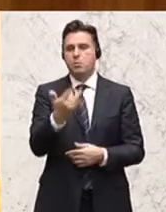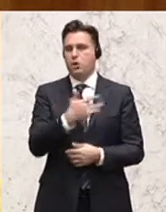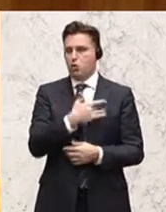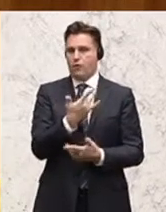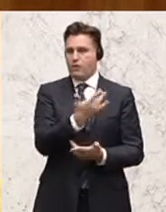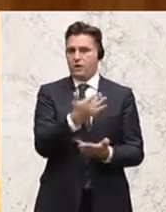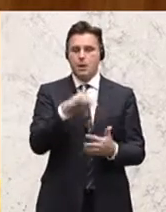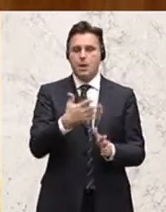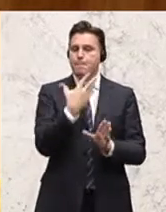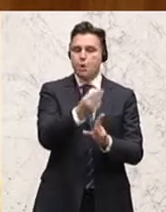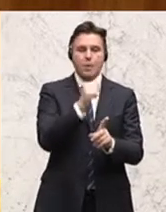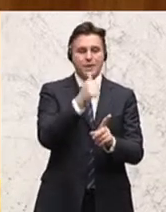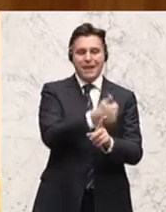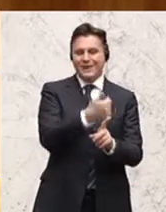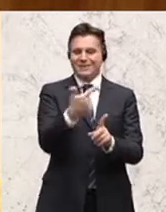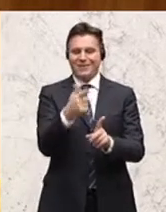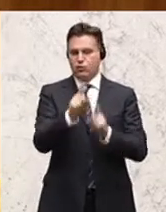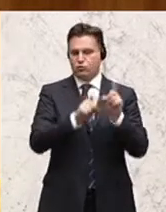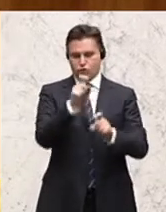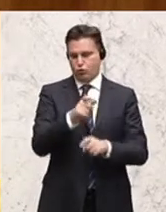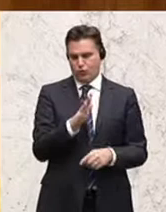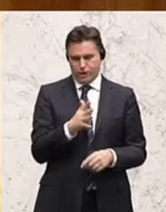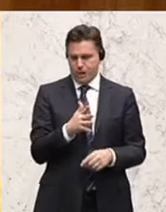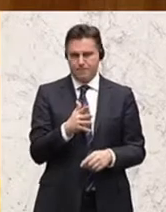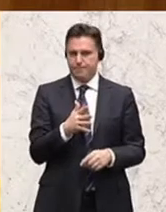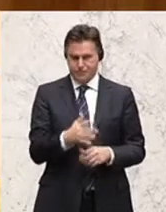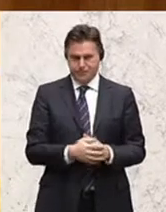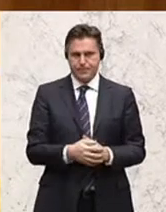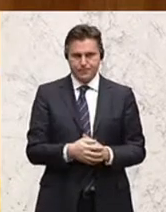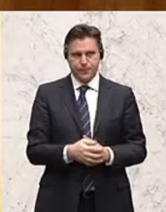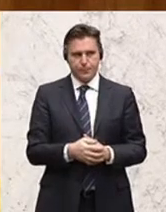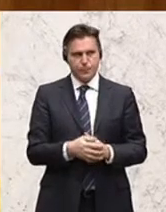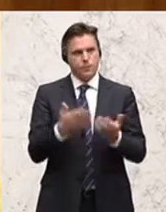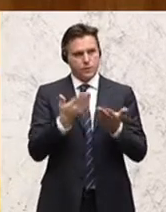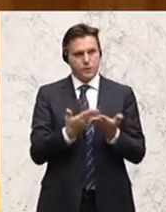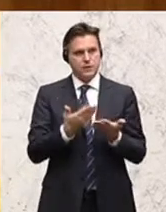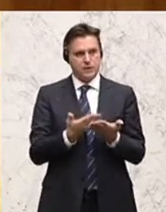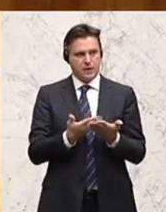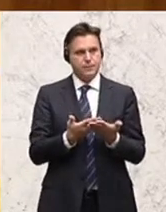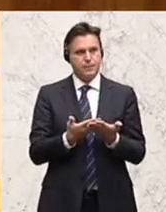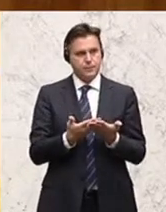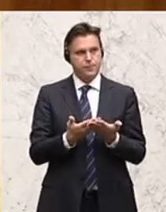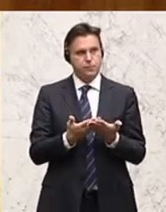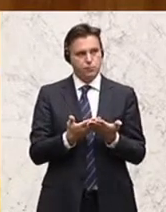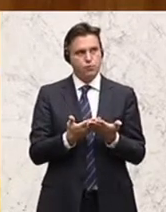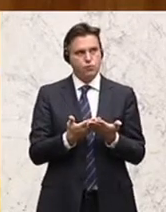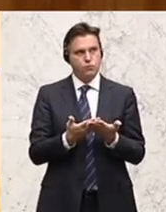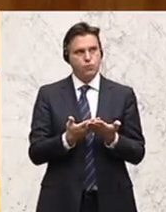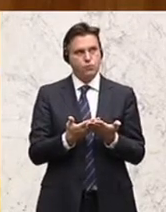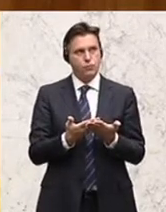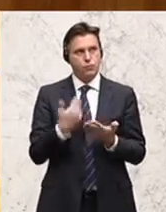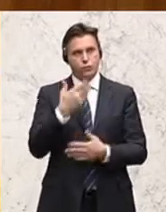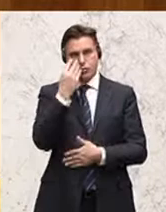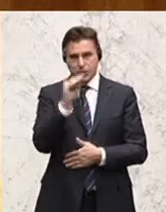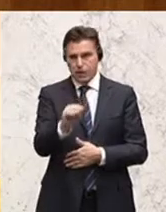dass sie nicht mehr in die Einser- oder in die Zweistufe, wie Sie das gesagt haben, eintreten werden können. Alles in allem gibt es einfach dazu